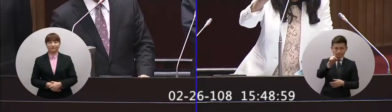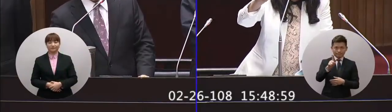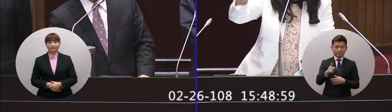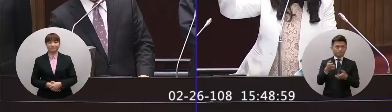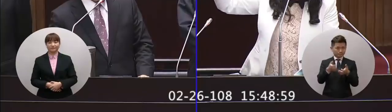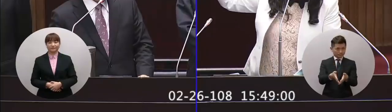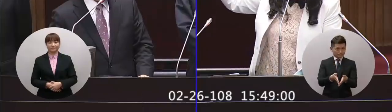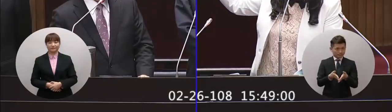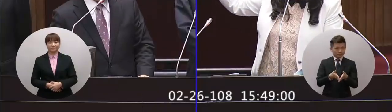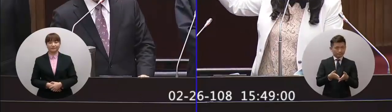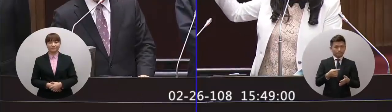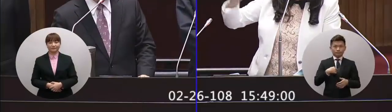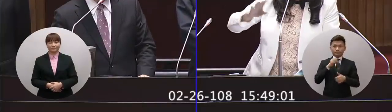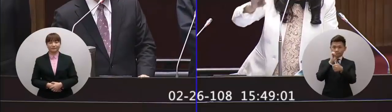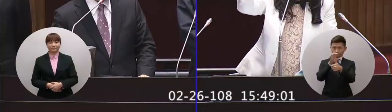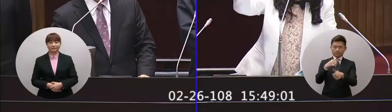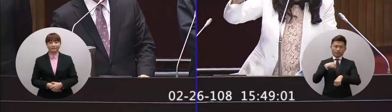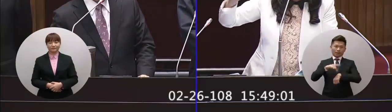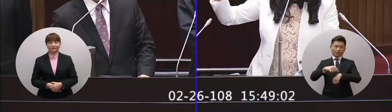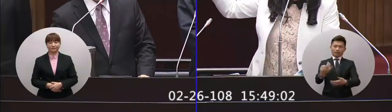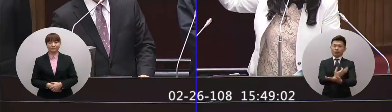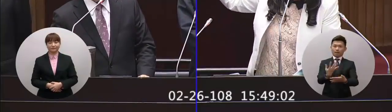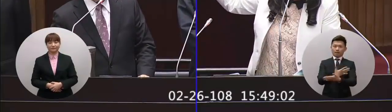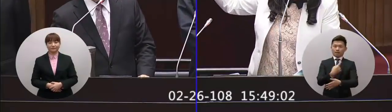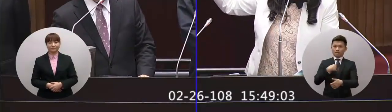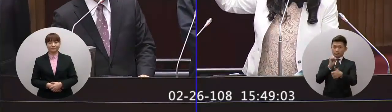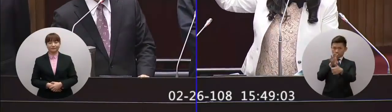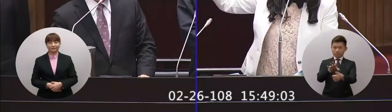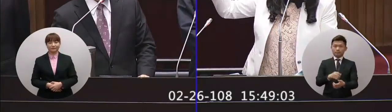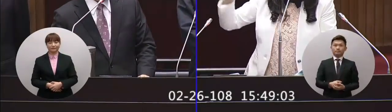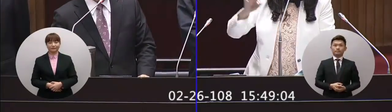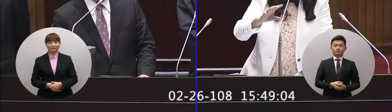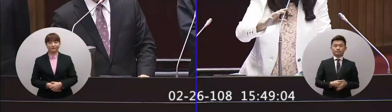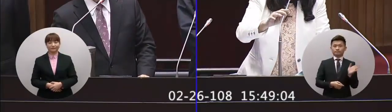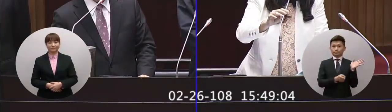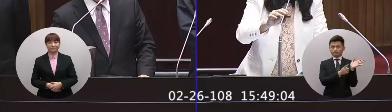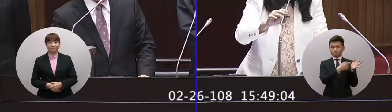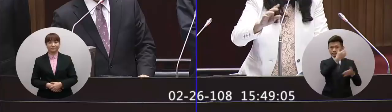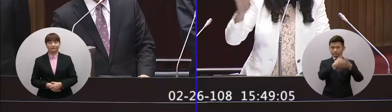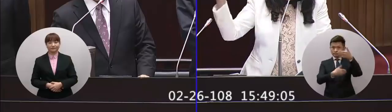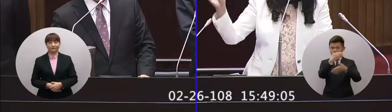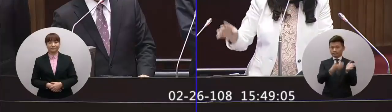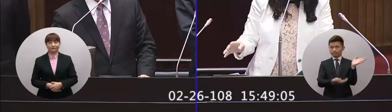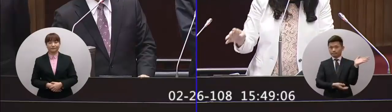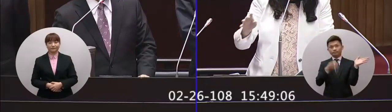喬治很重要院長我要告訴你因為我的時間真的很有限所以我要告訴院長來院長你看一下這個影片